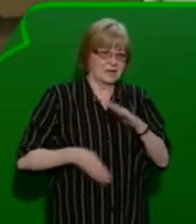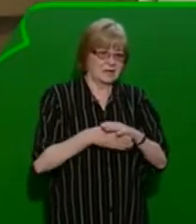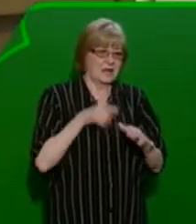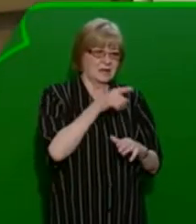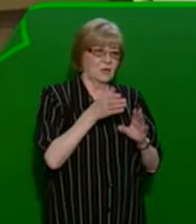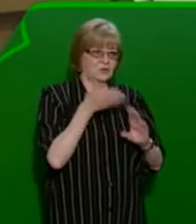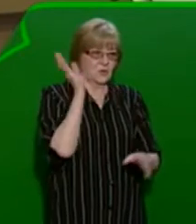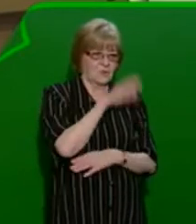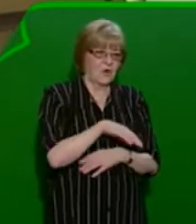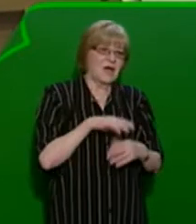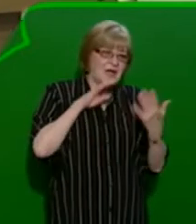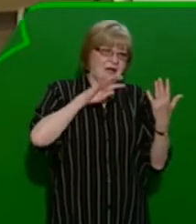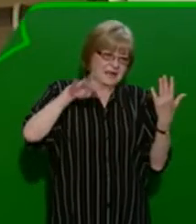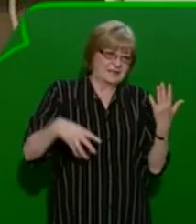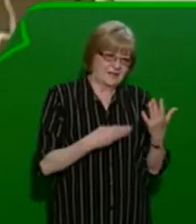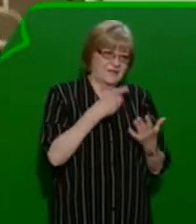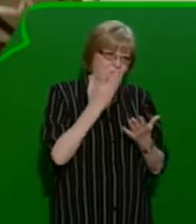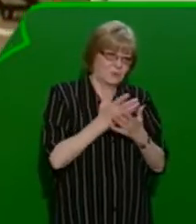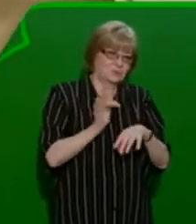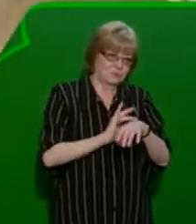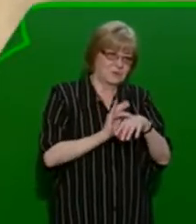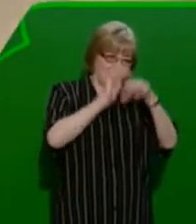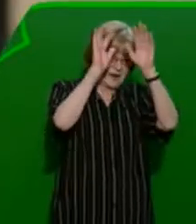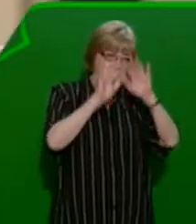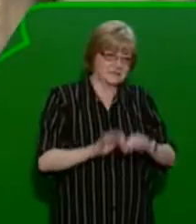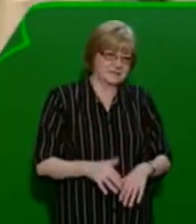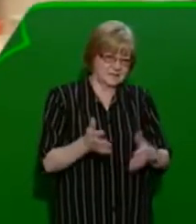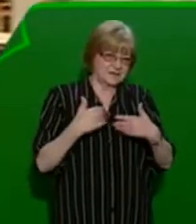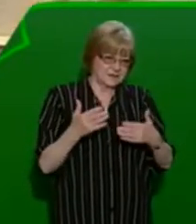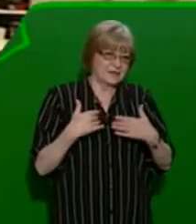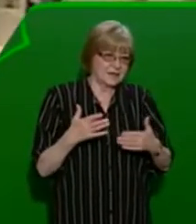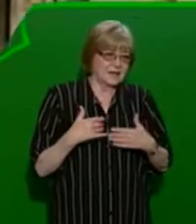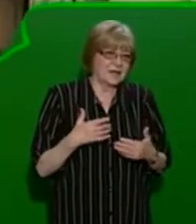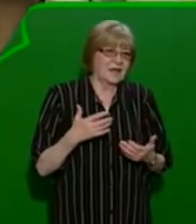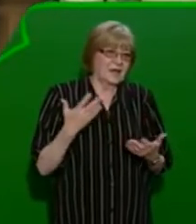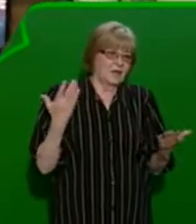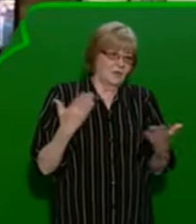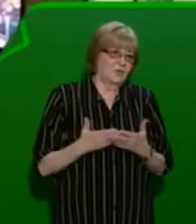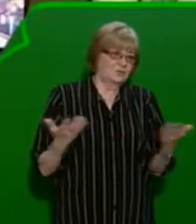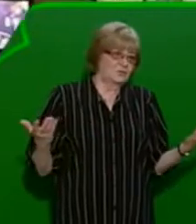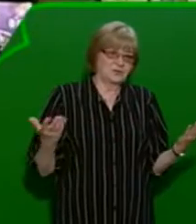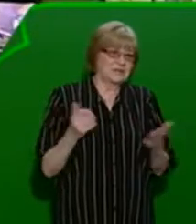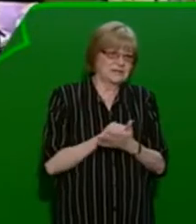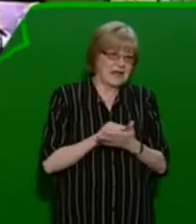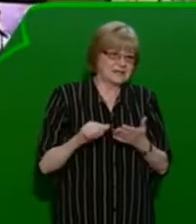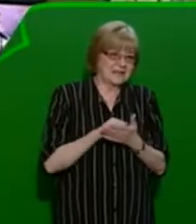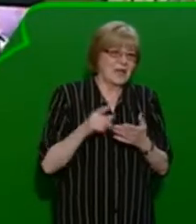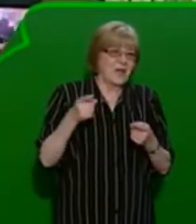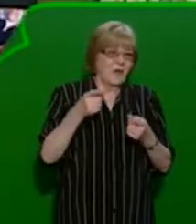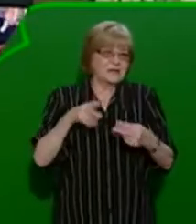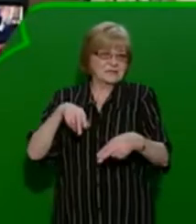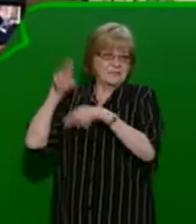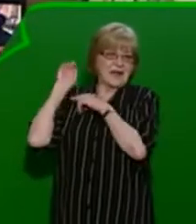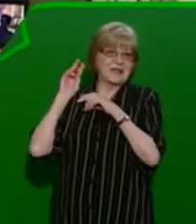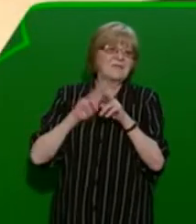vyklízená, tady jsem seděl já, ale teďka vlastně na začátku připravy tady seděl Ríša Veverka, ale už zase zpátky v ústí, tak